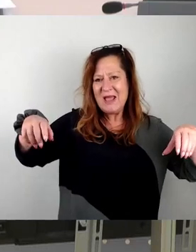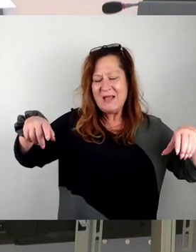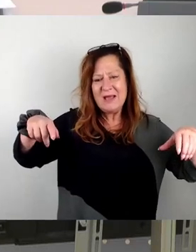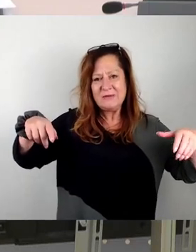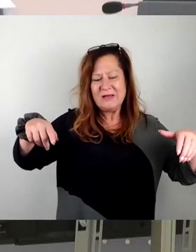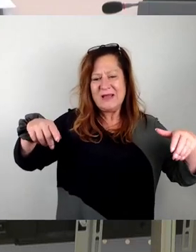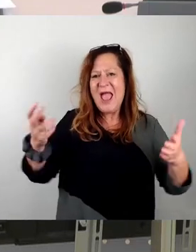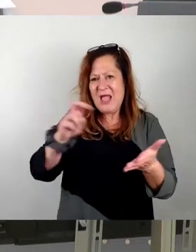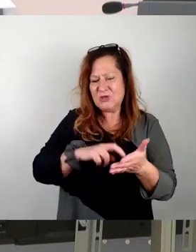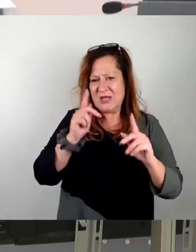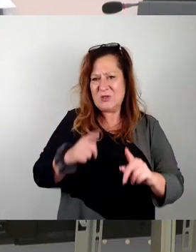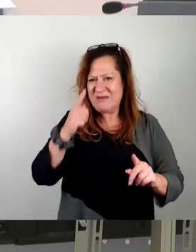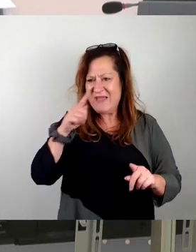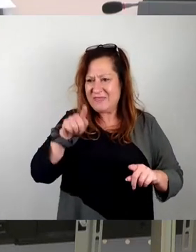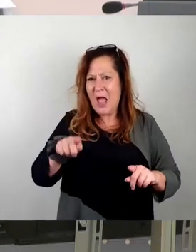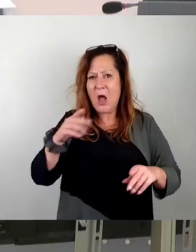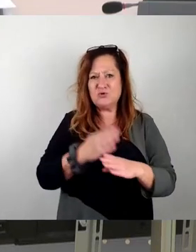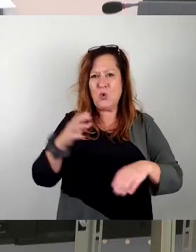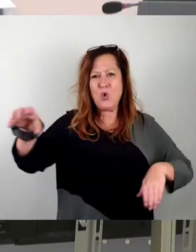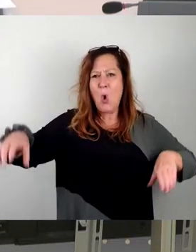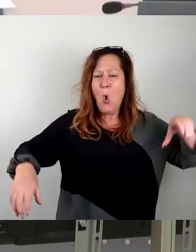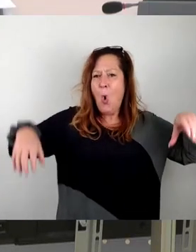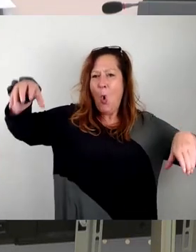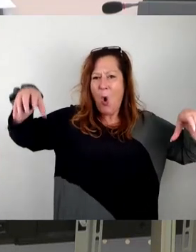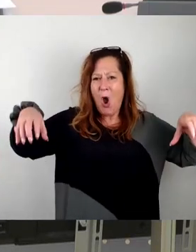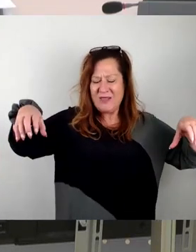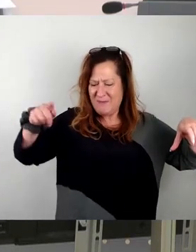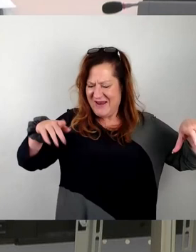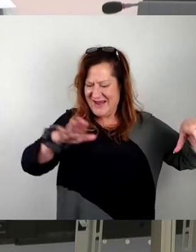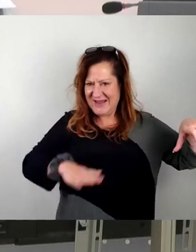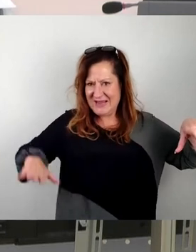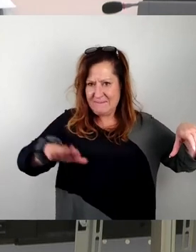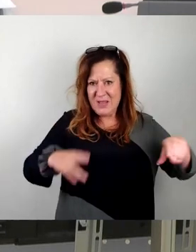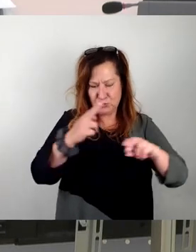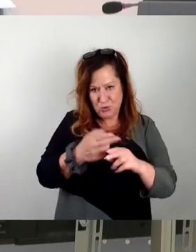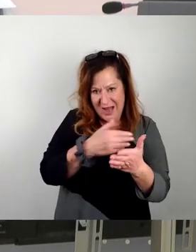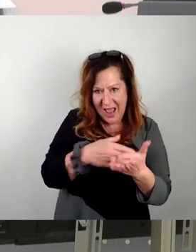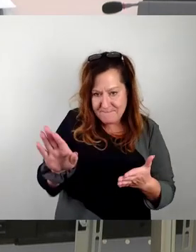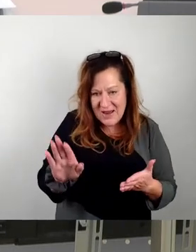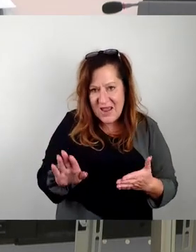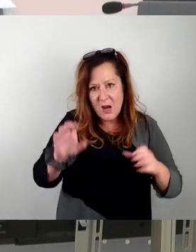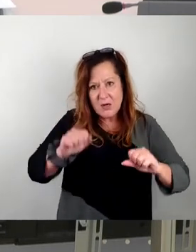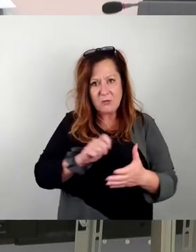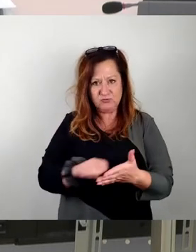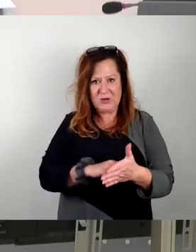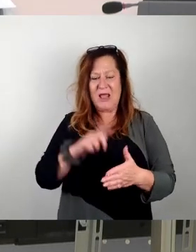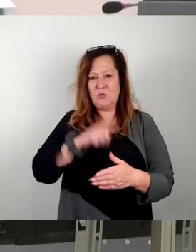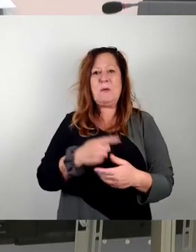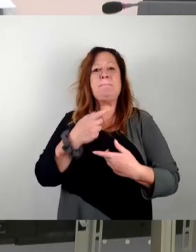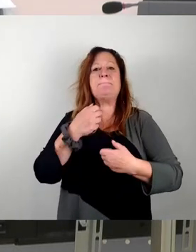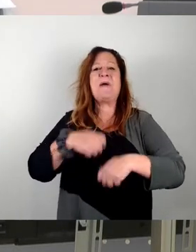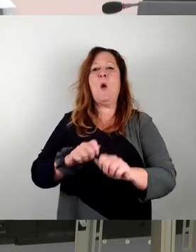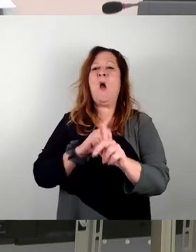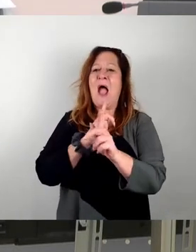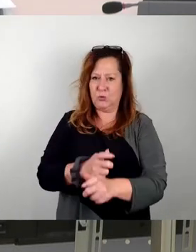Hochhäuser dort entfallen sind, kann ich die Gebiete auch rausnehmen. Und wenn wir im Bauausschuss entschieden haben, dass die Stübelallee eben bestenfalls